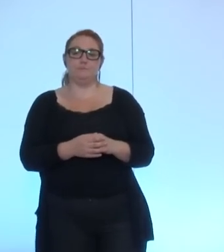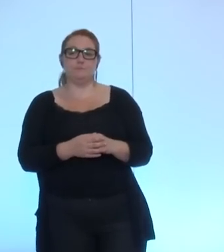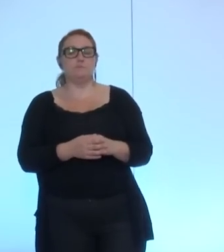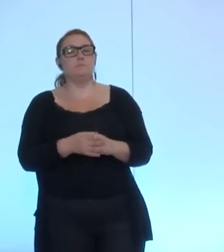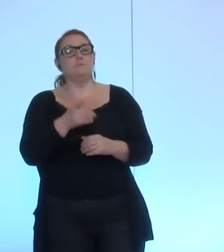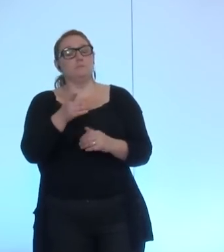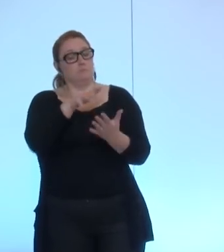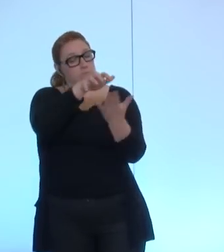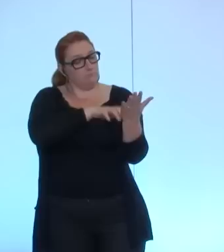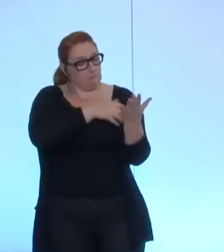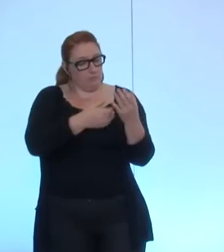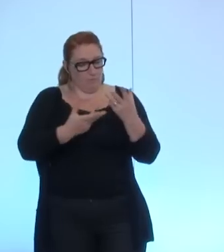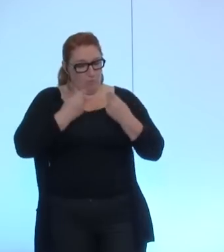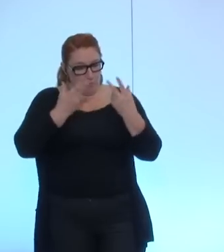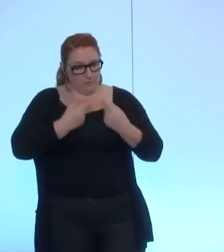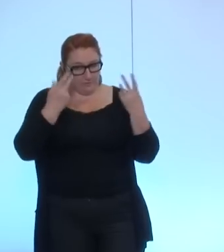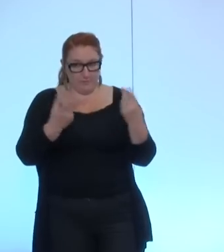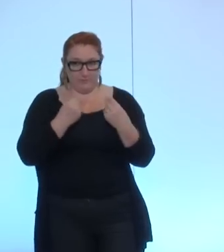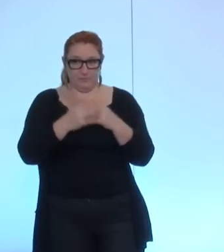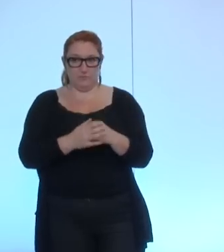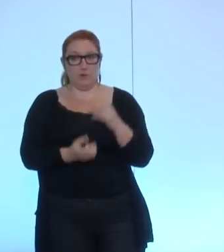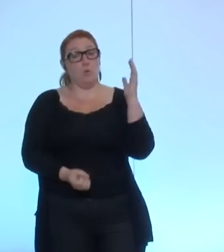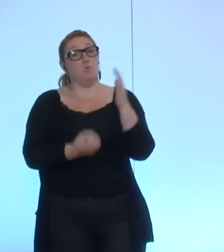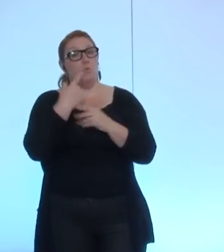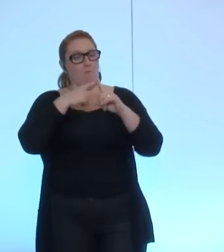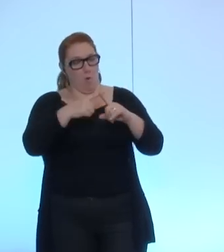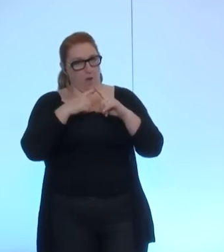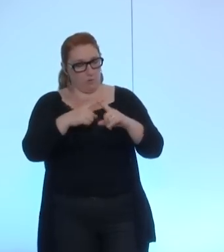et vous me dites et là développant un nouvel argument